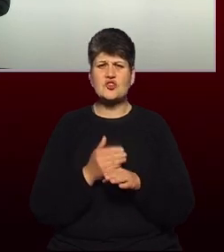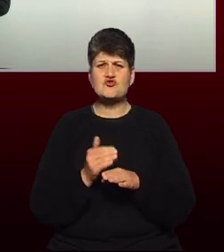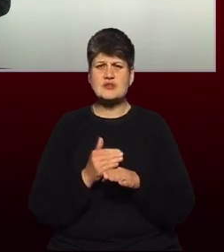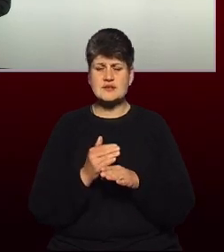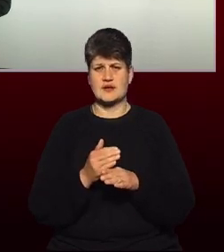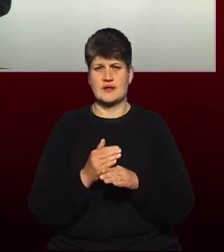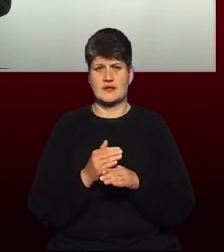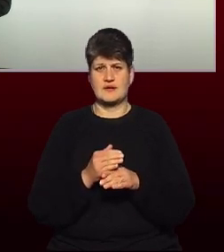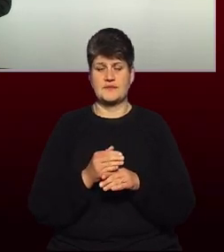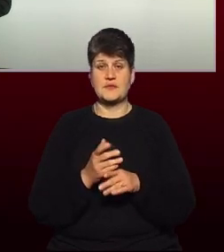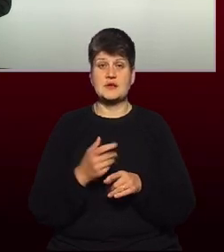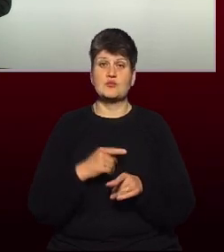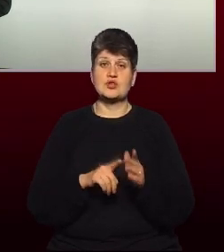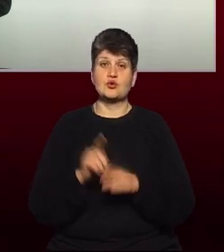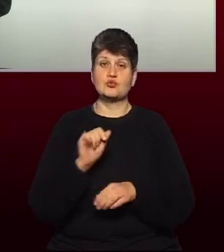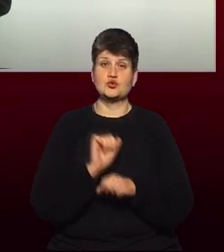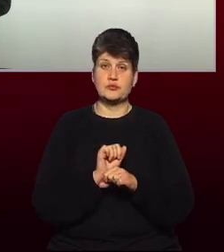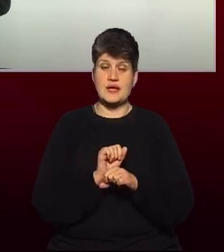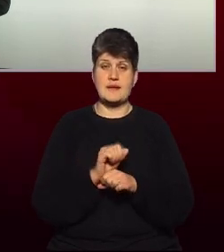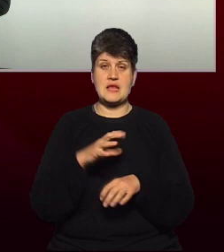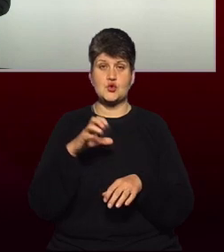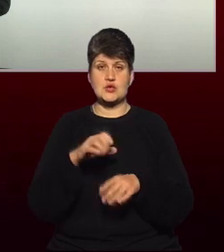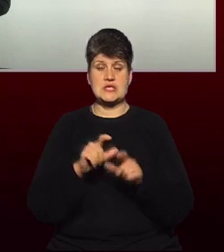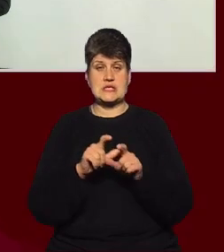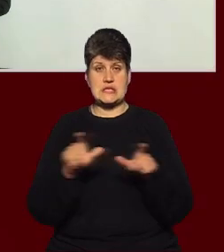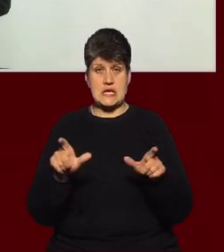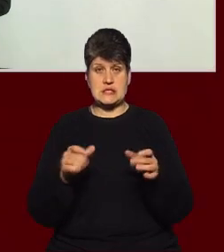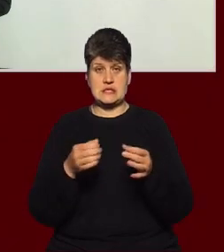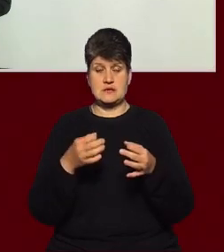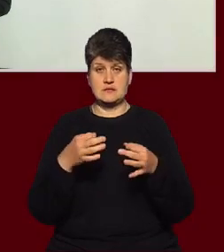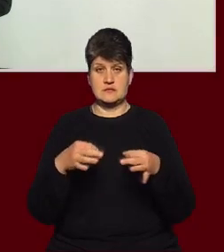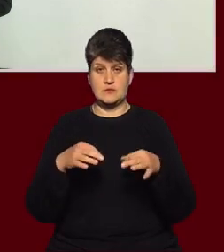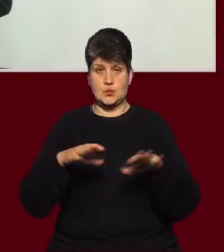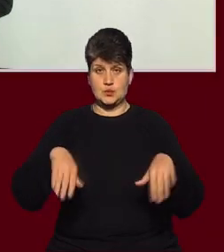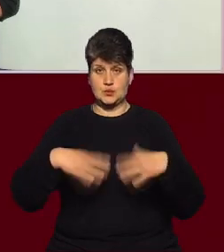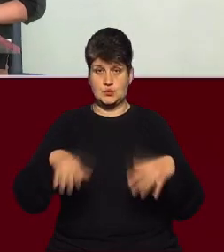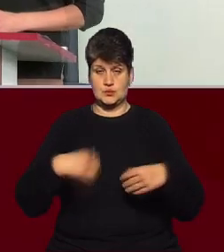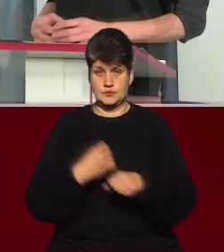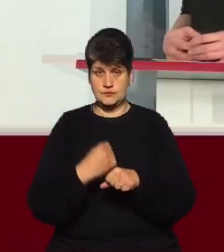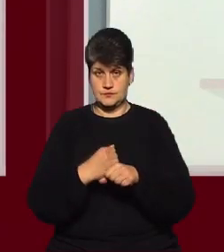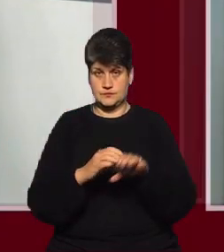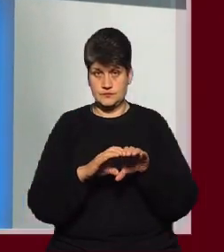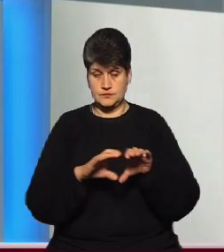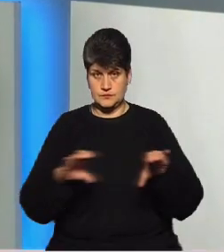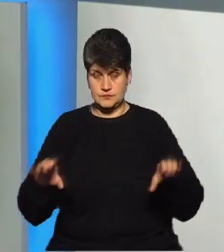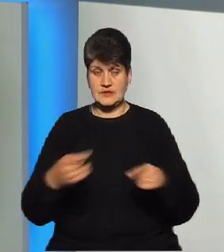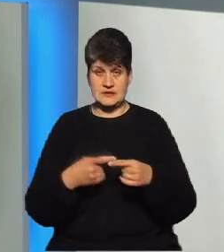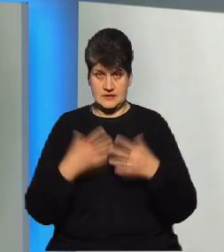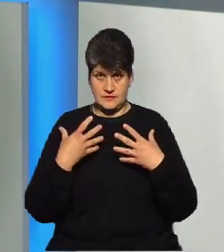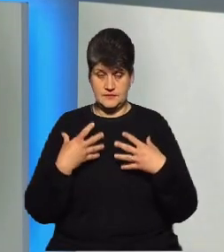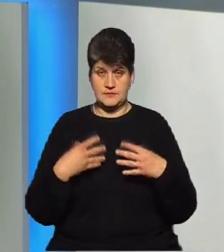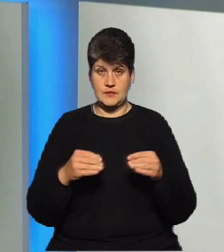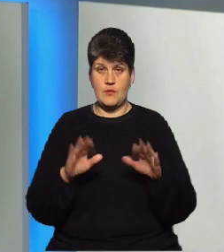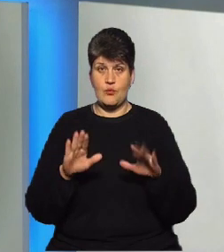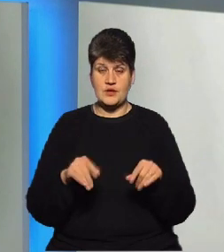Спочатку ми зупиняємо насосну станцію, спорожняємо труби, це вже частково відбувається вимивання цього осаду. Тоді ми на тих